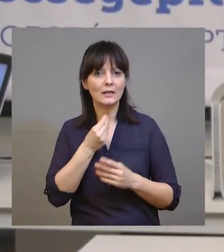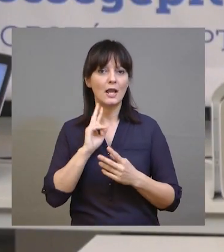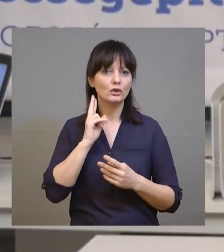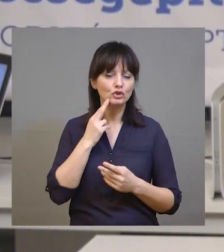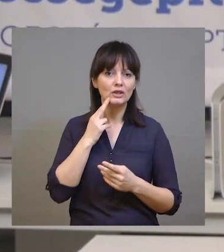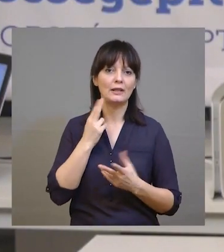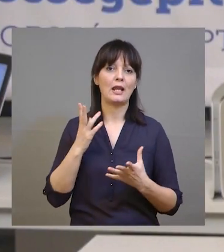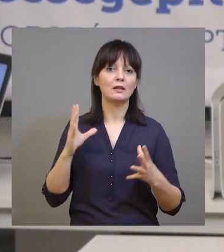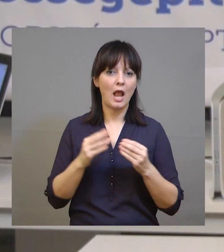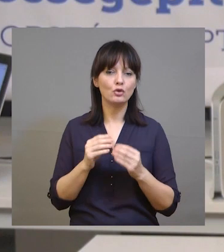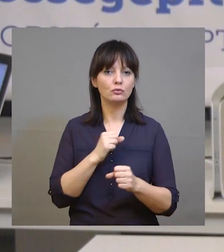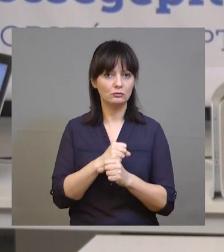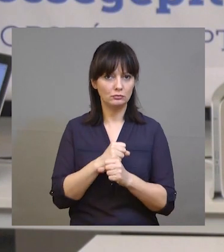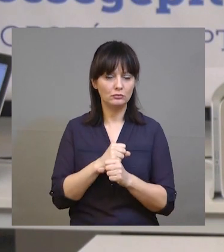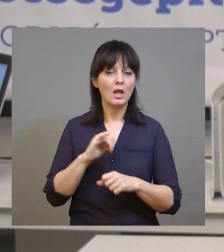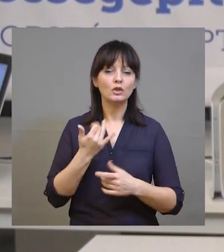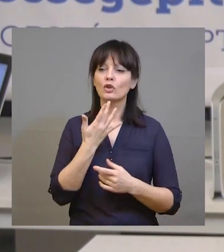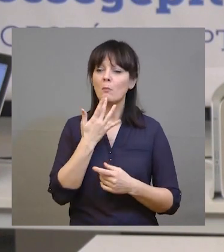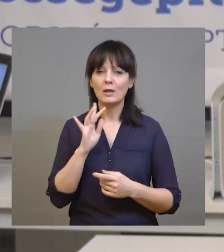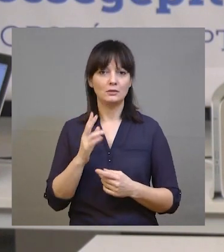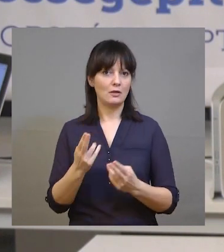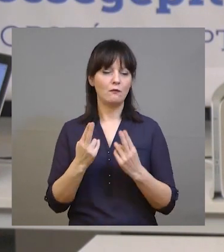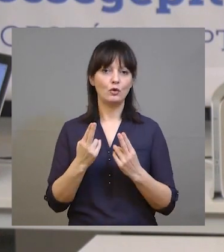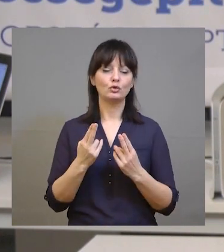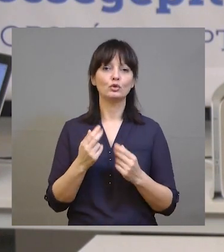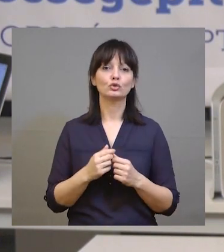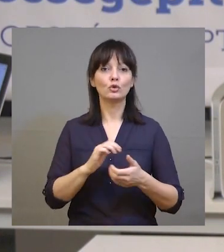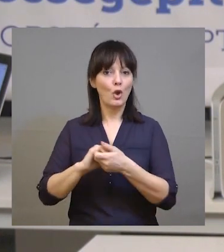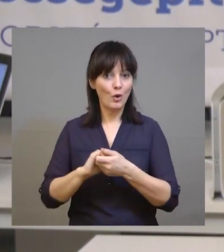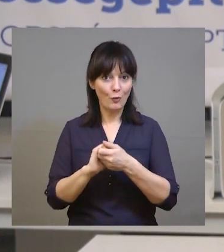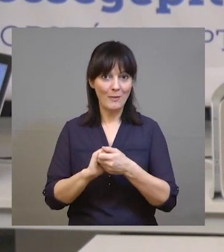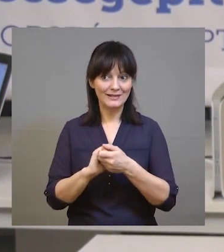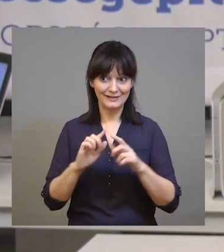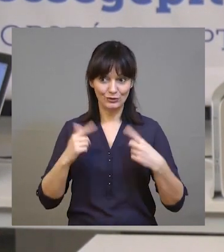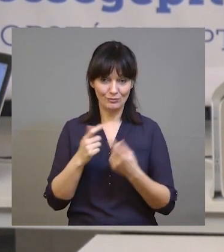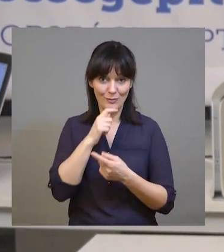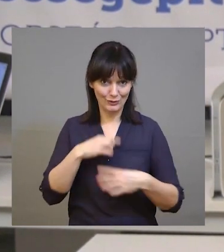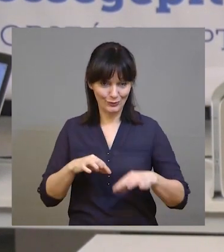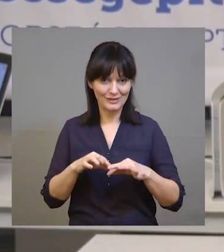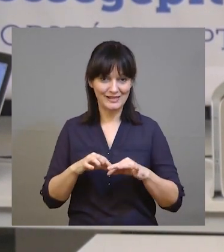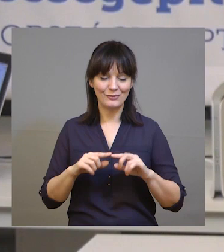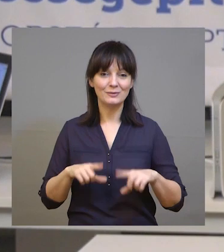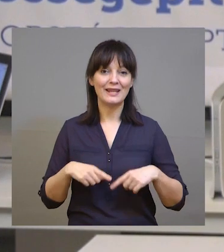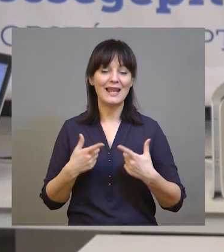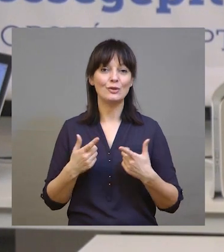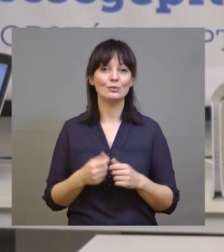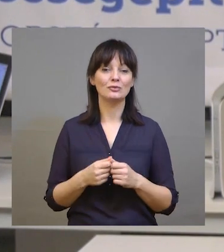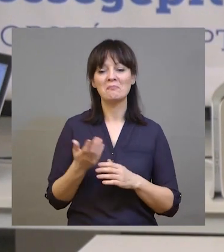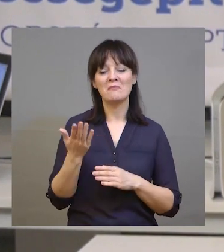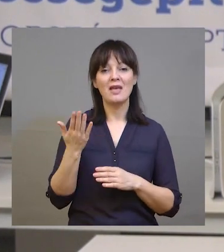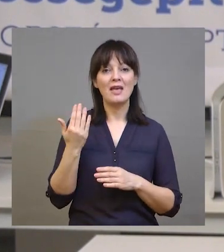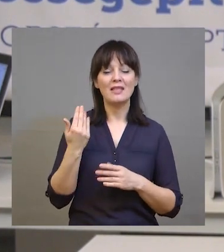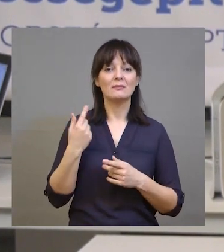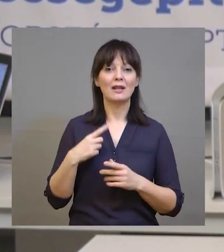szakemberekkel végzett közös munka, és példaértékű az, hogy az ökumenét is mi megéljük itt Magyarországon.